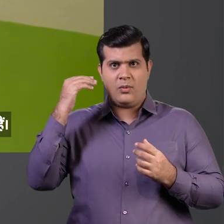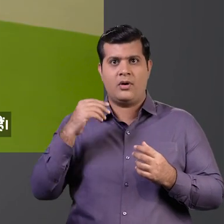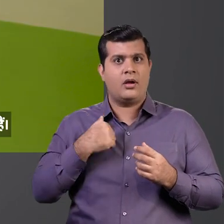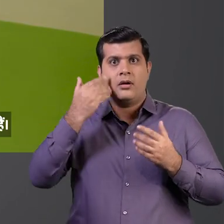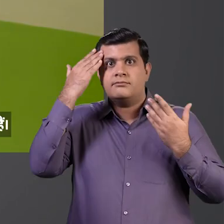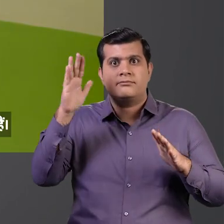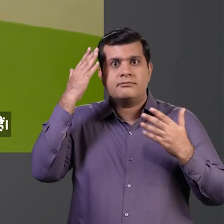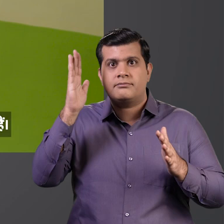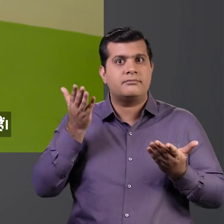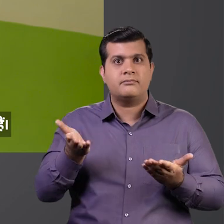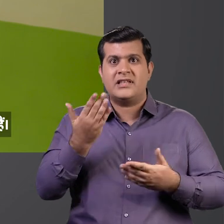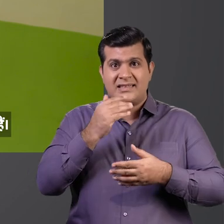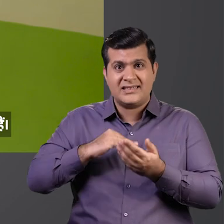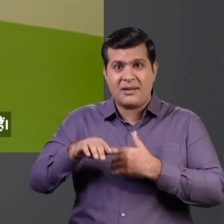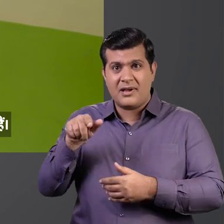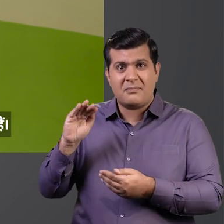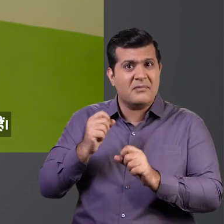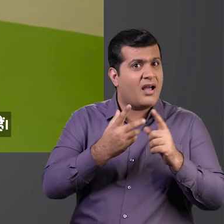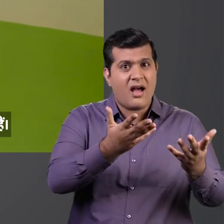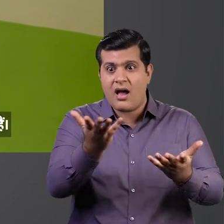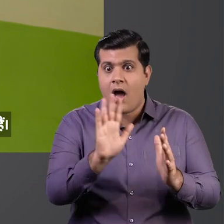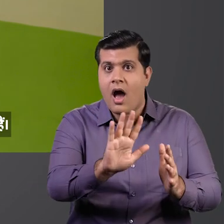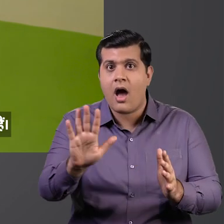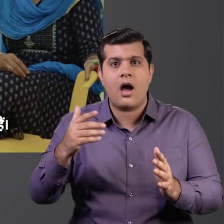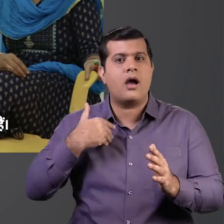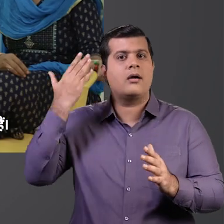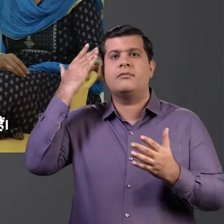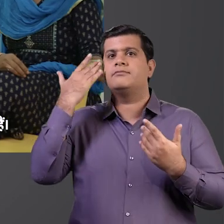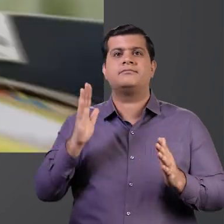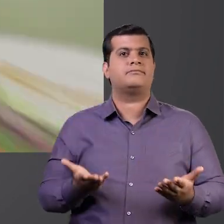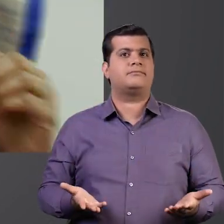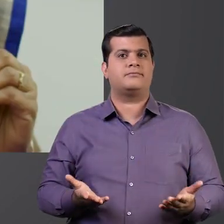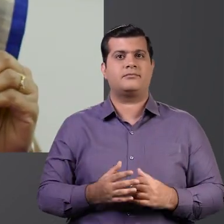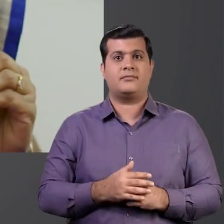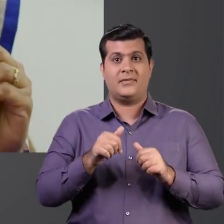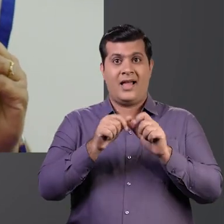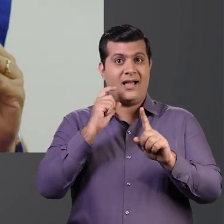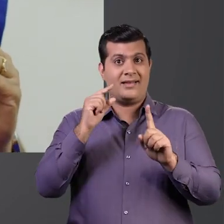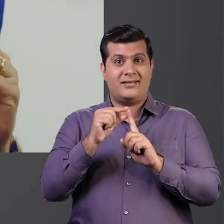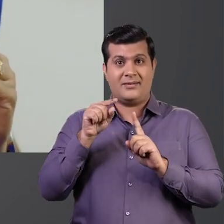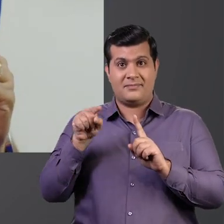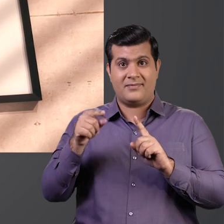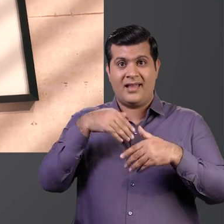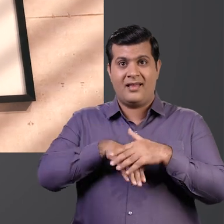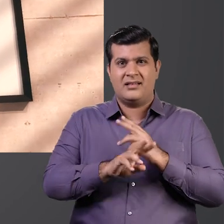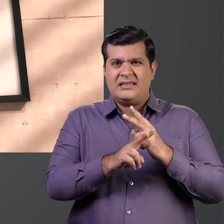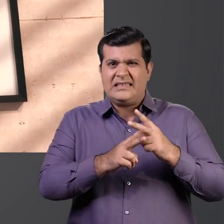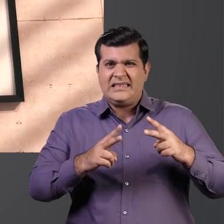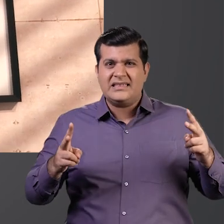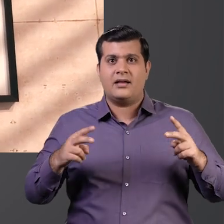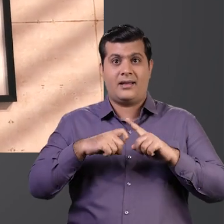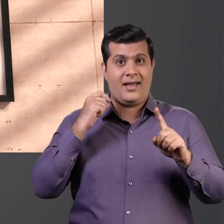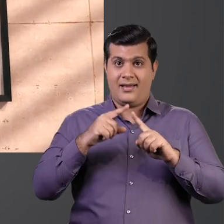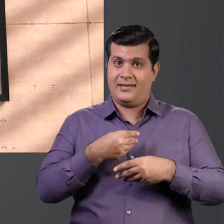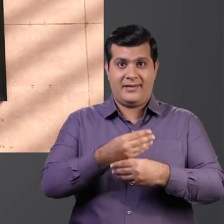दिशना के तहत लिए जाने